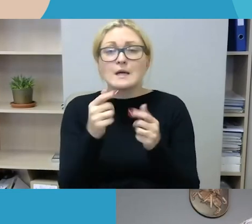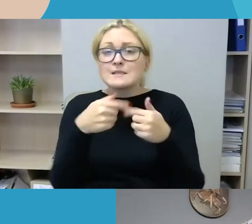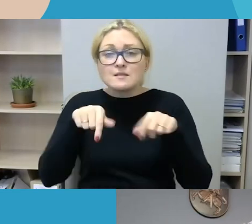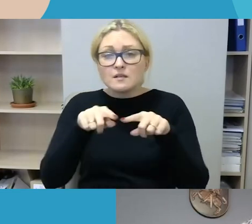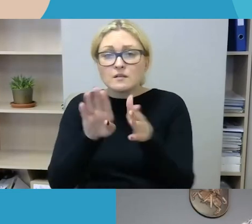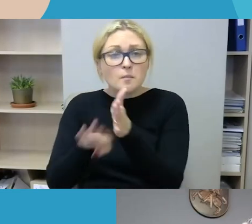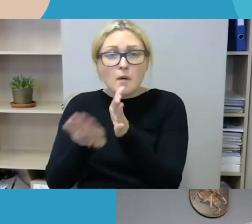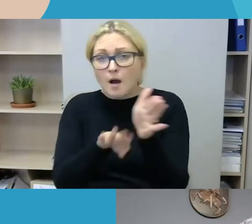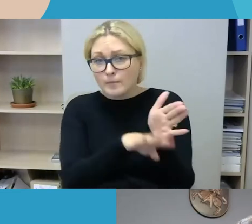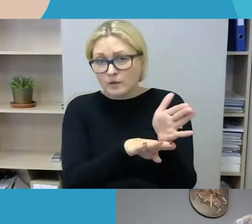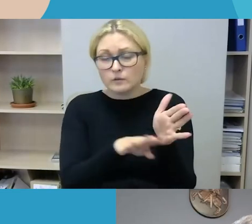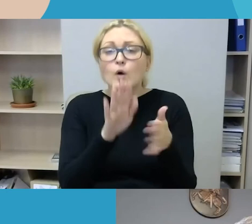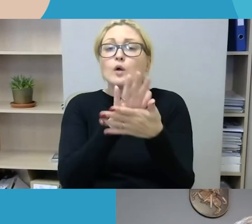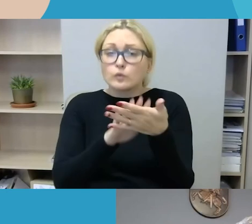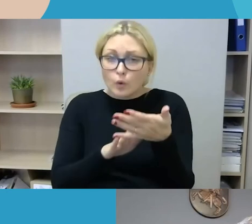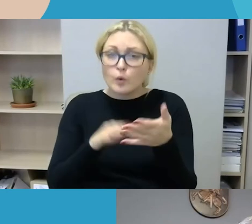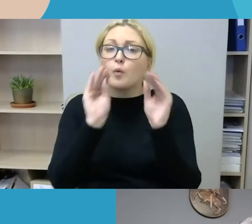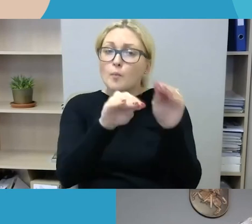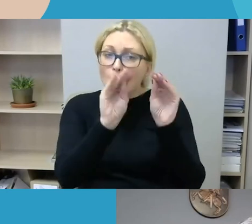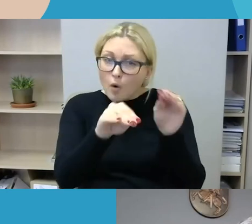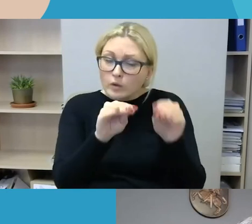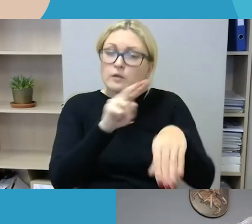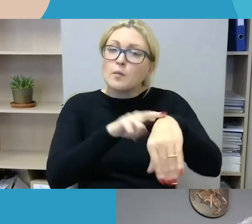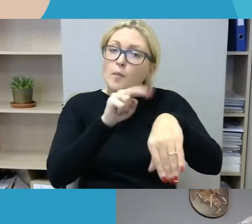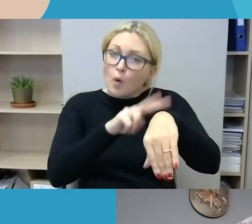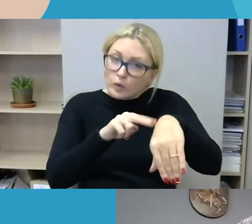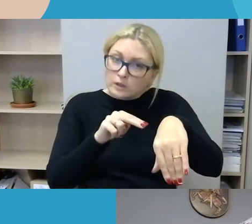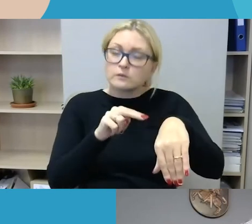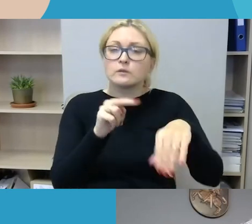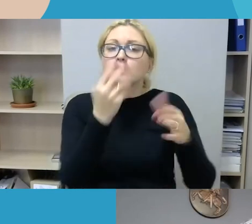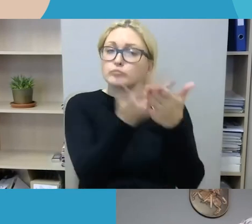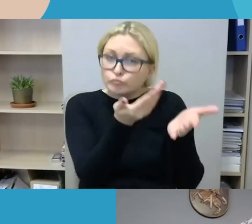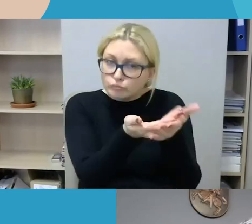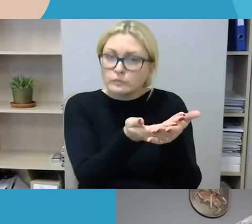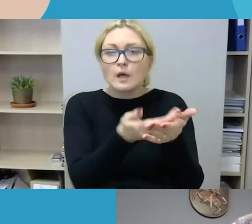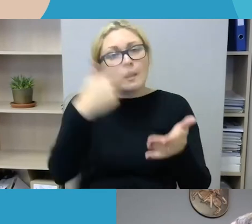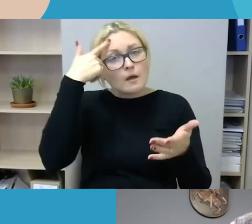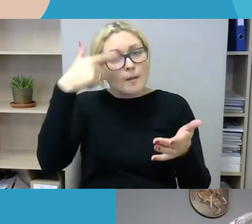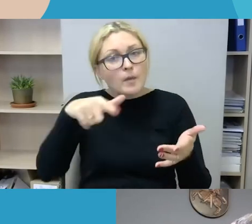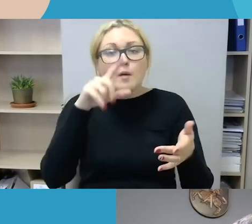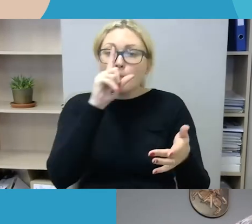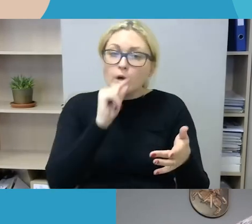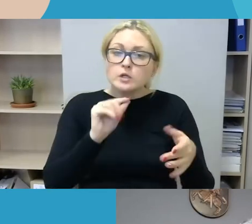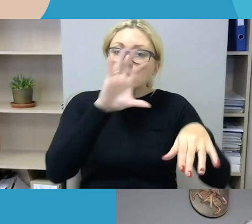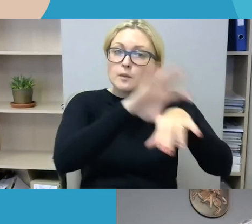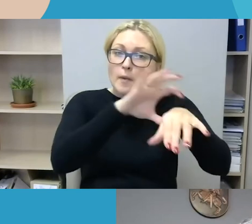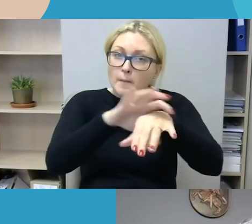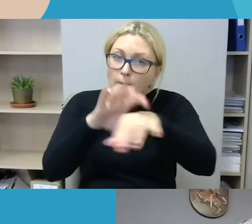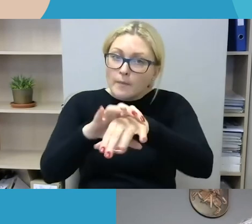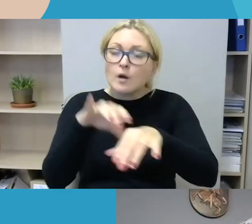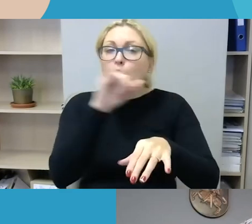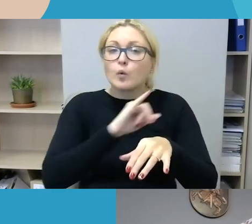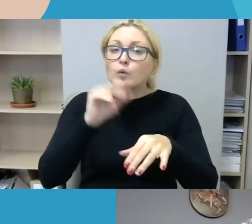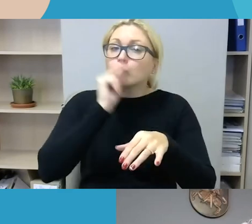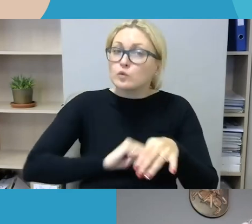toliau mokyti ir ugdyti mūsų pareigūnus, visų pirma, jų gebėjimus atpažinti tokią pobūdžią nusikaltimus